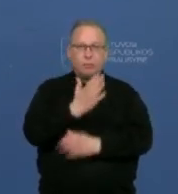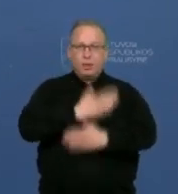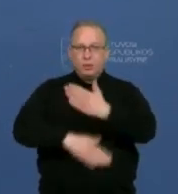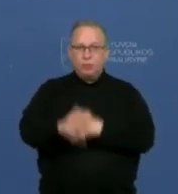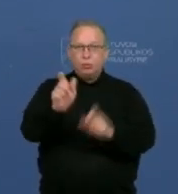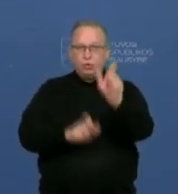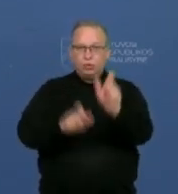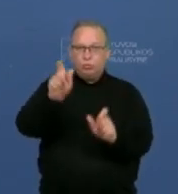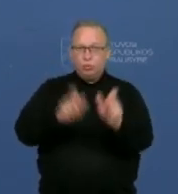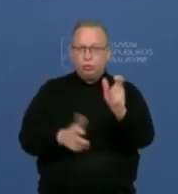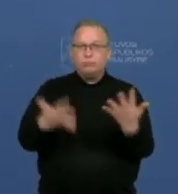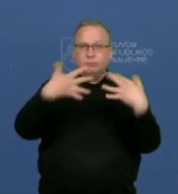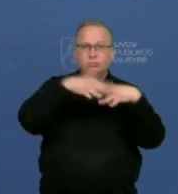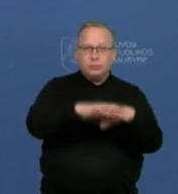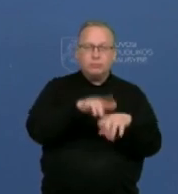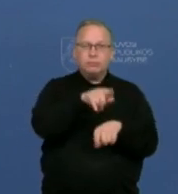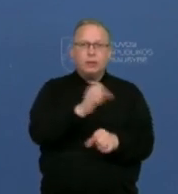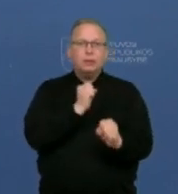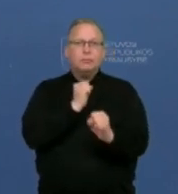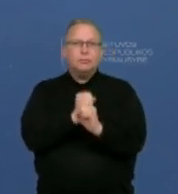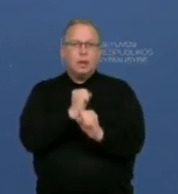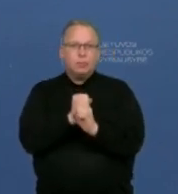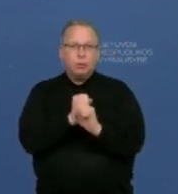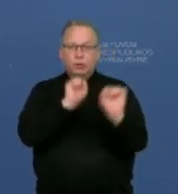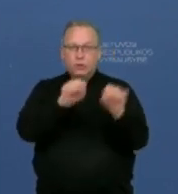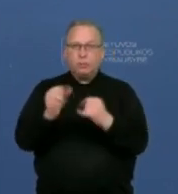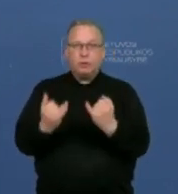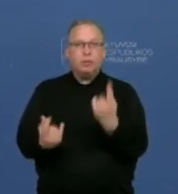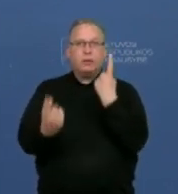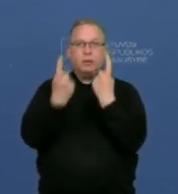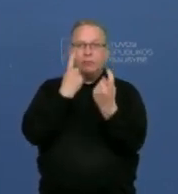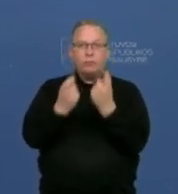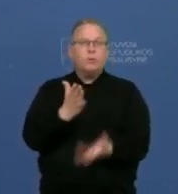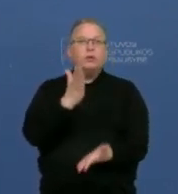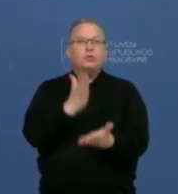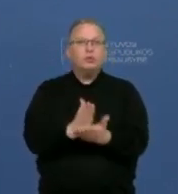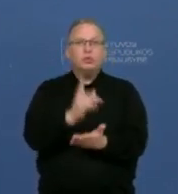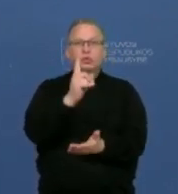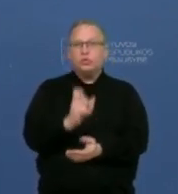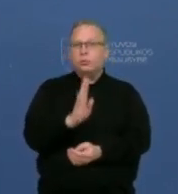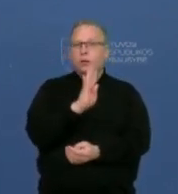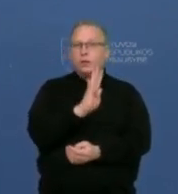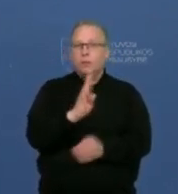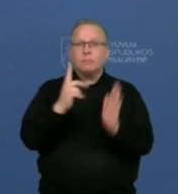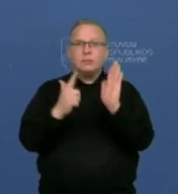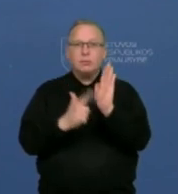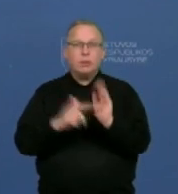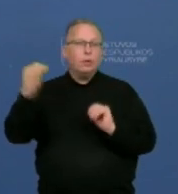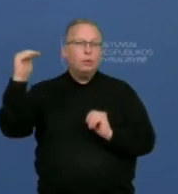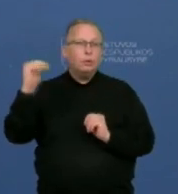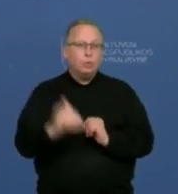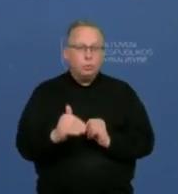turinčių žmonių įsitraukimą į darbo rinką. Dabartiniais duomenimis Lietuvoje yra apie 147